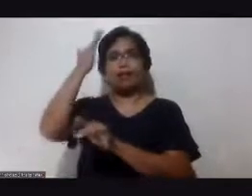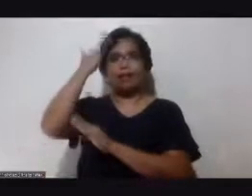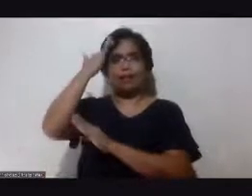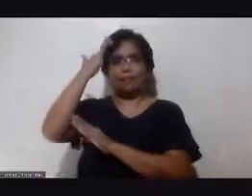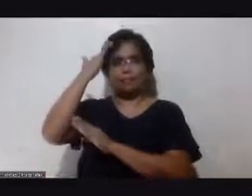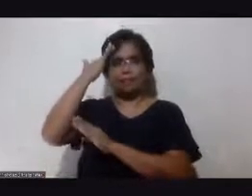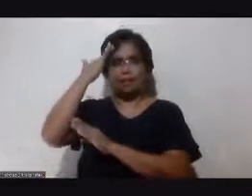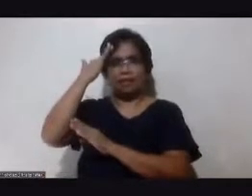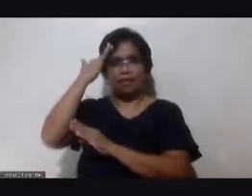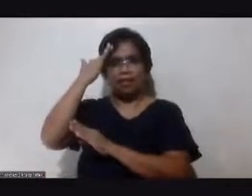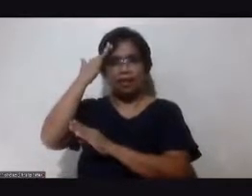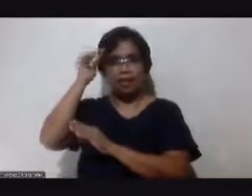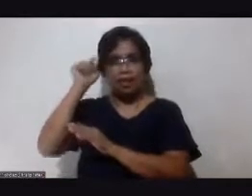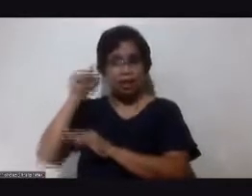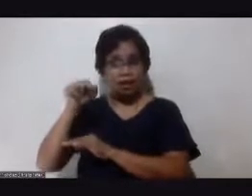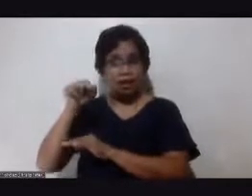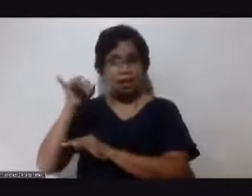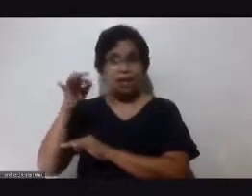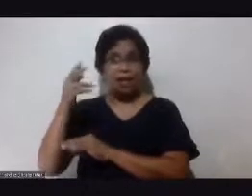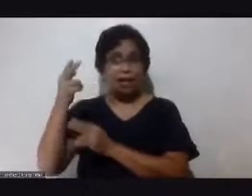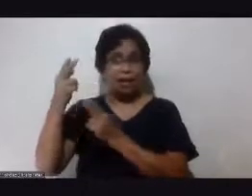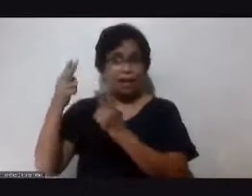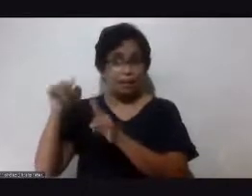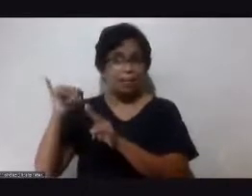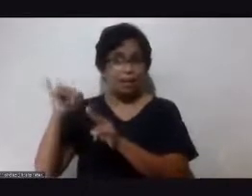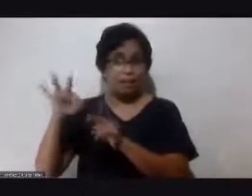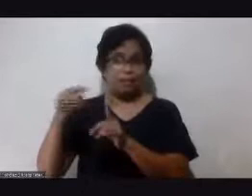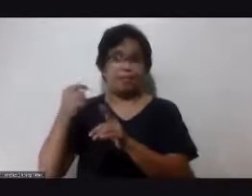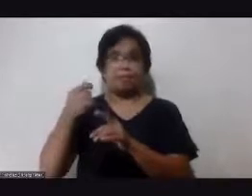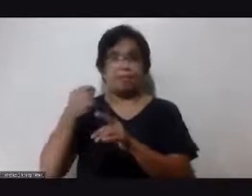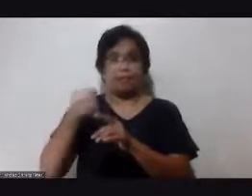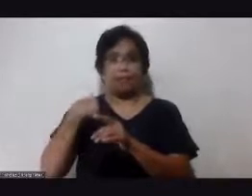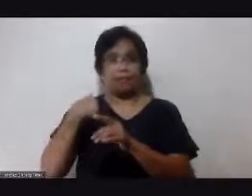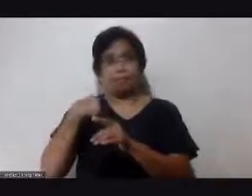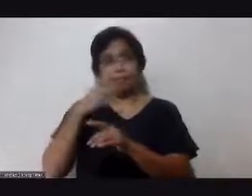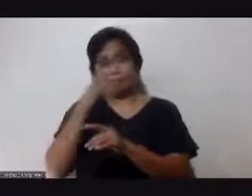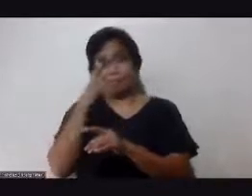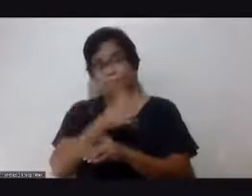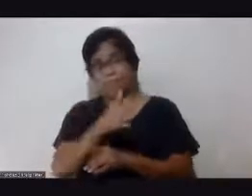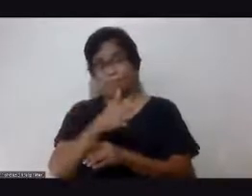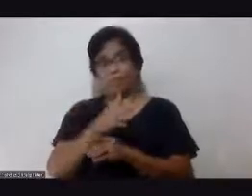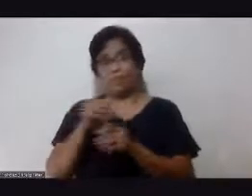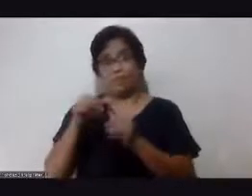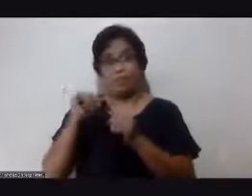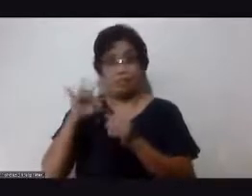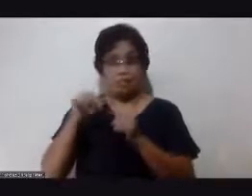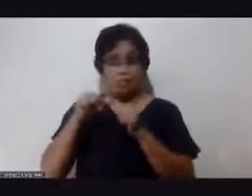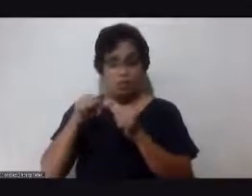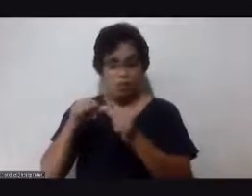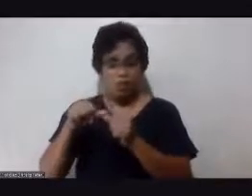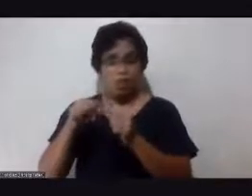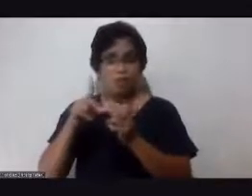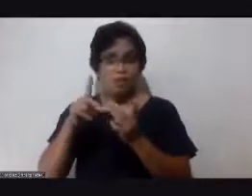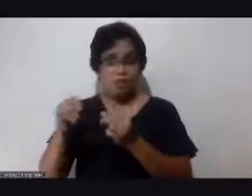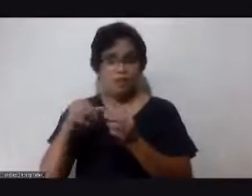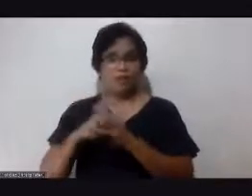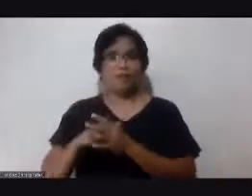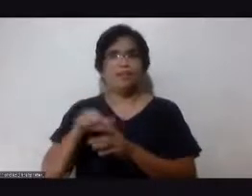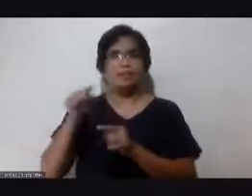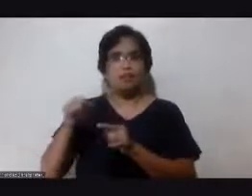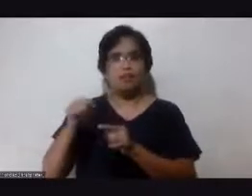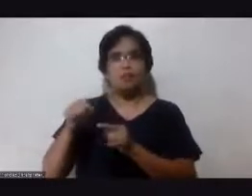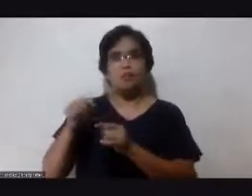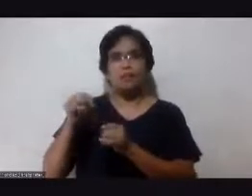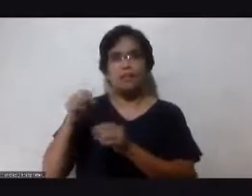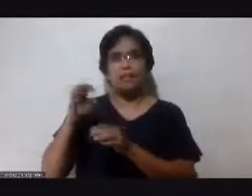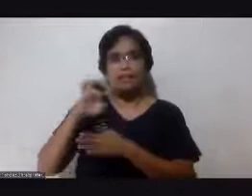patungo kung ito yung if we continue doing this dyan yung ending yan